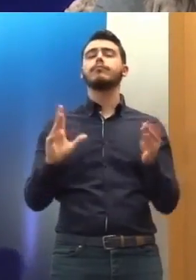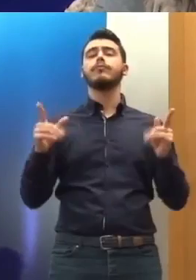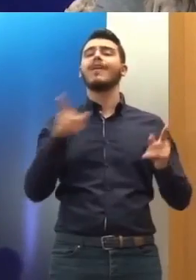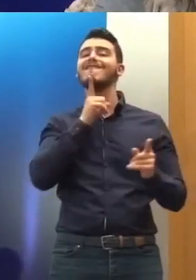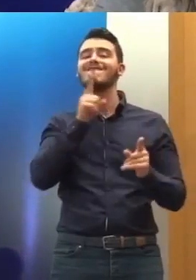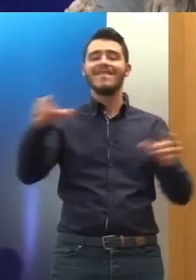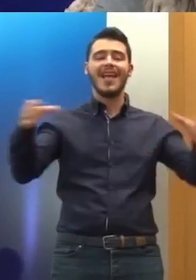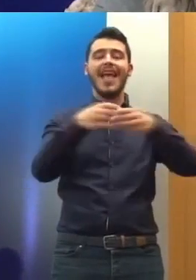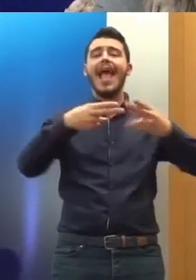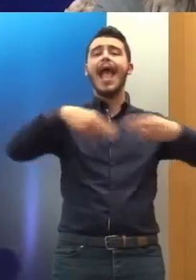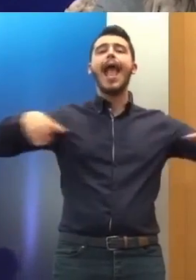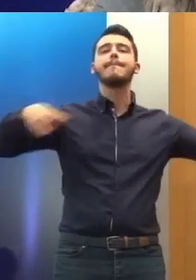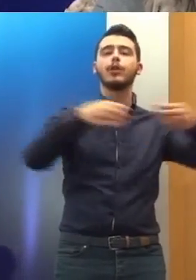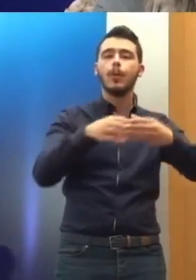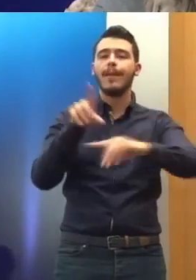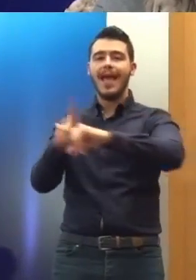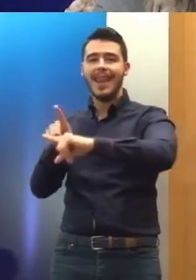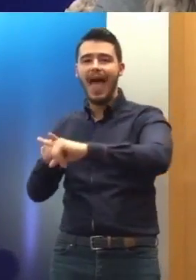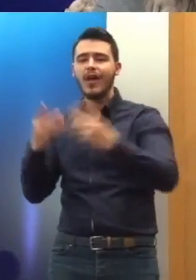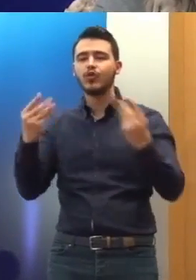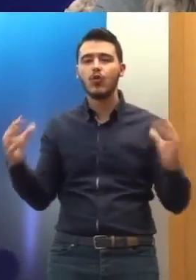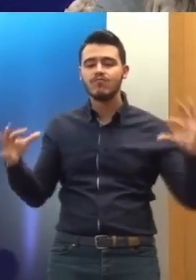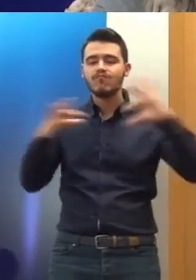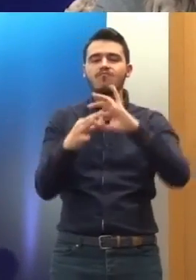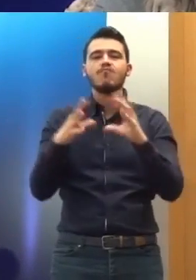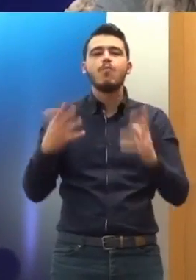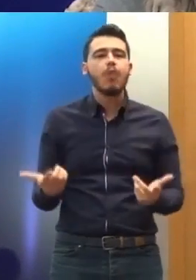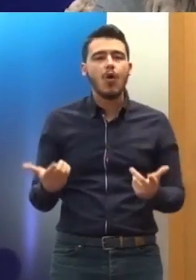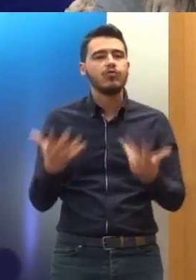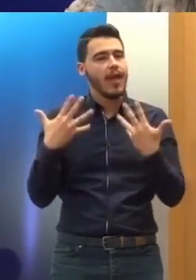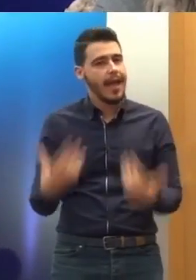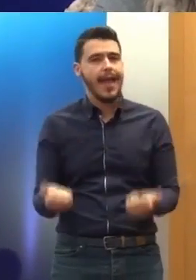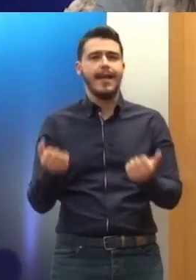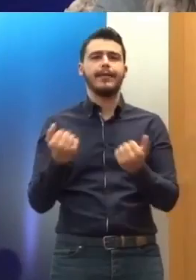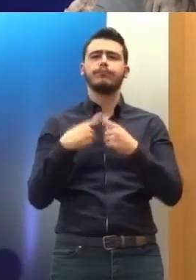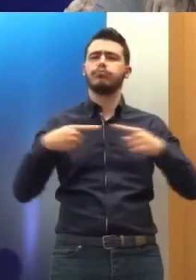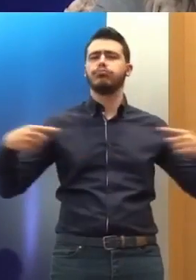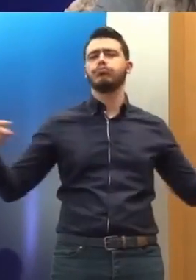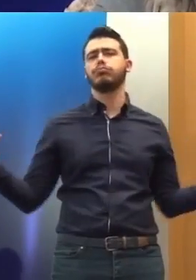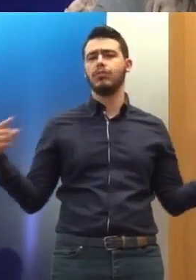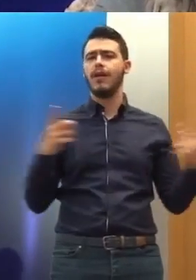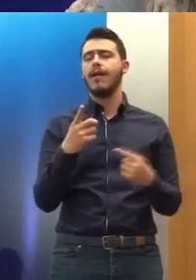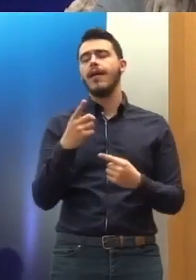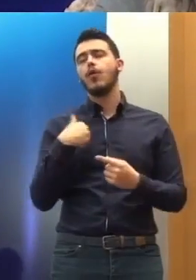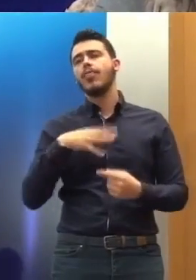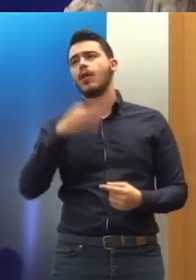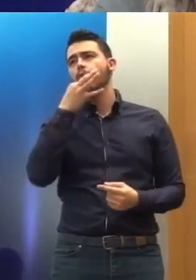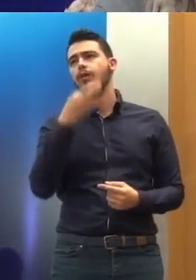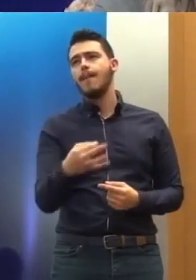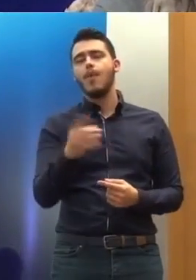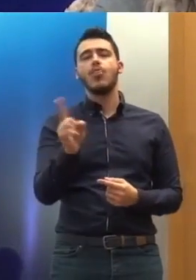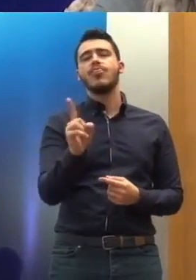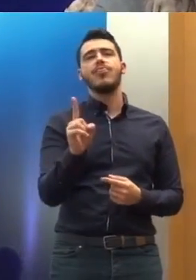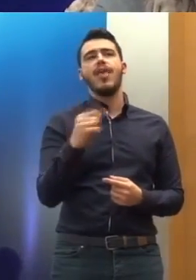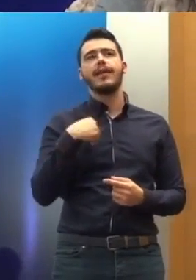διανύσει διαφορετικά στάδια. Και λέω σχέσεις ακριβώς γιατί δεν μ' αρέσει. Ο τίτλος είναι εξαιρετικός, αλλά δεν θέλω να